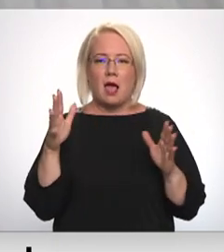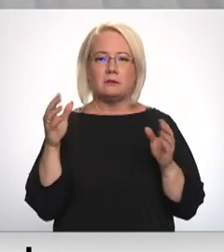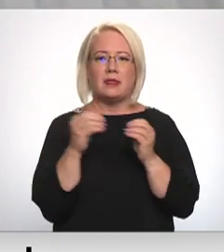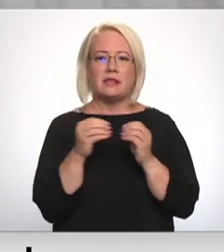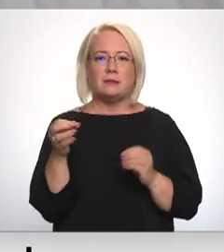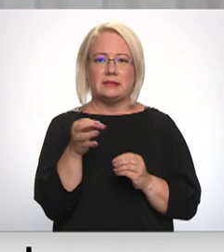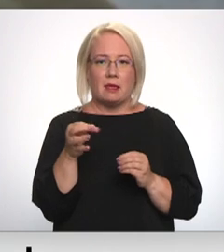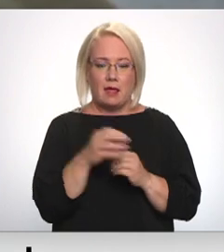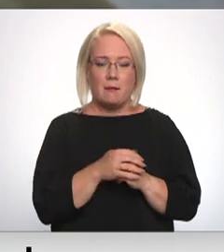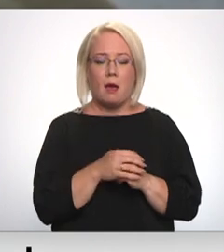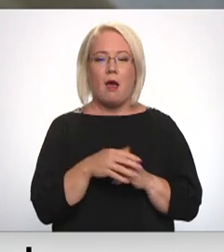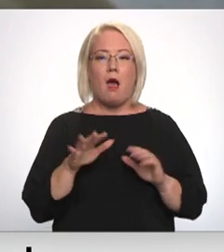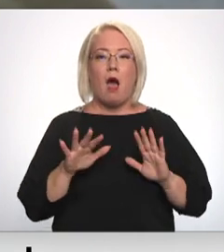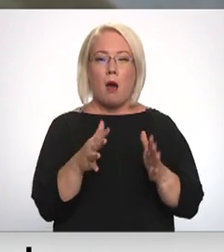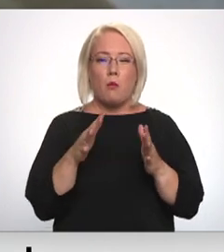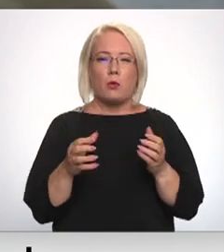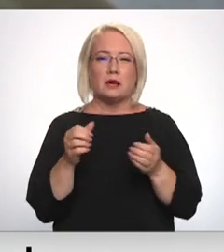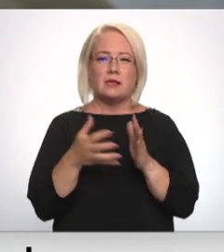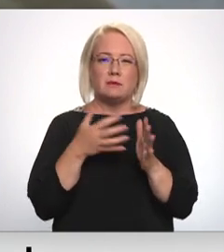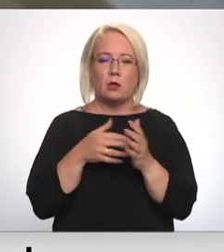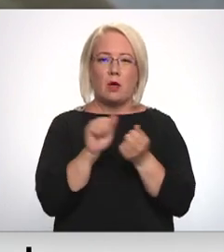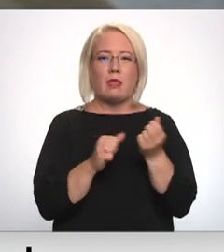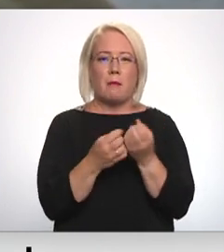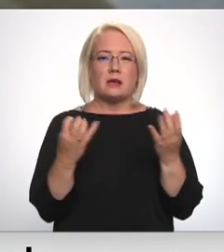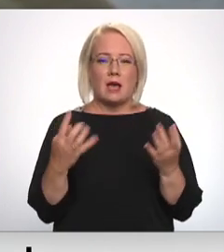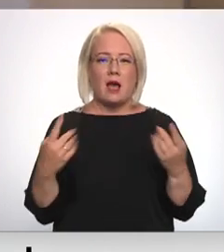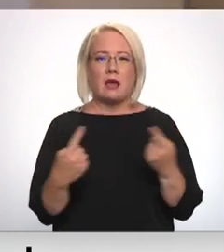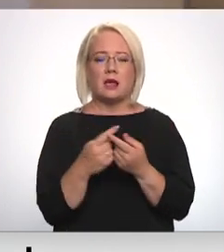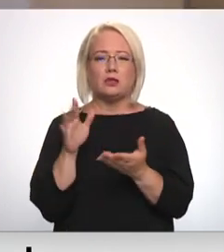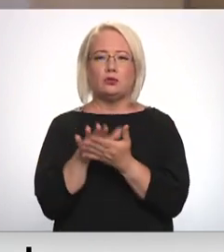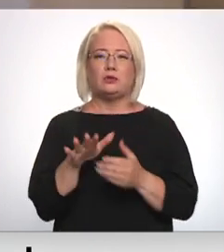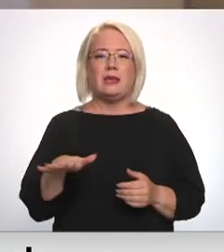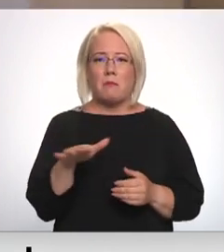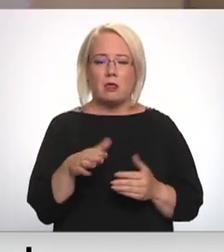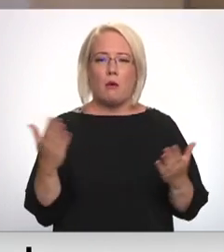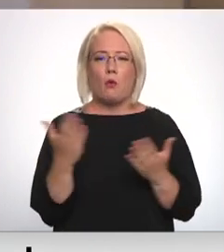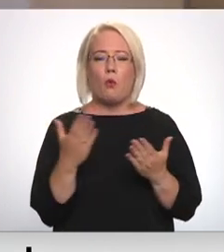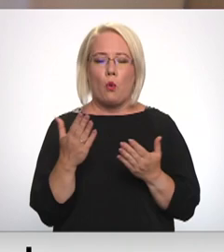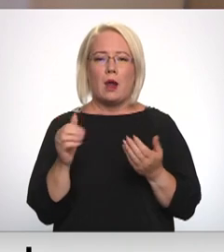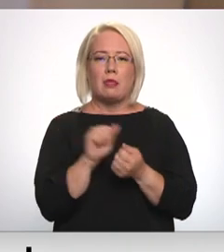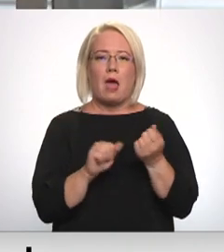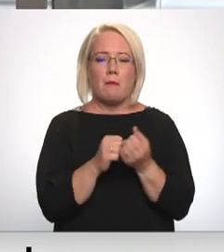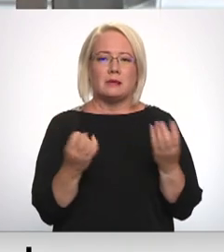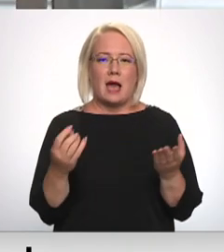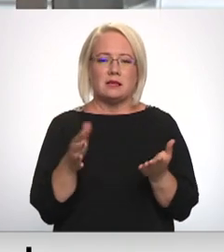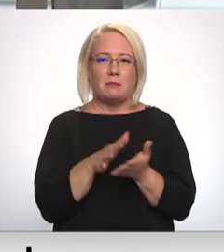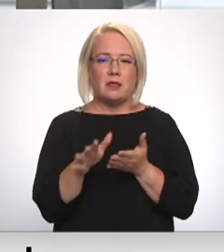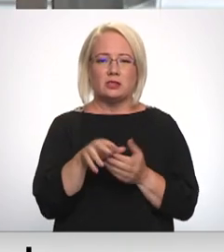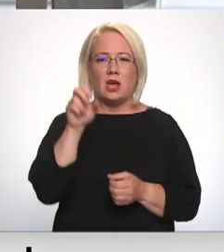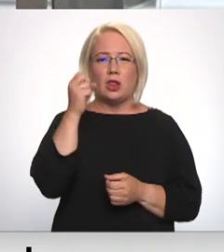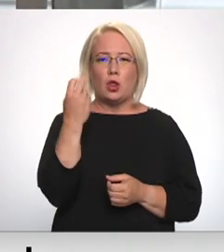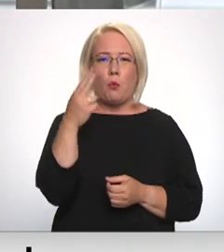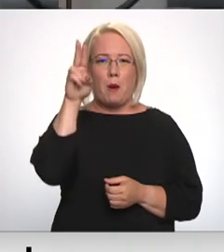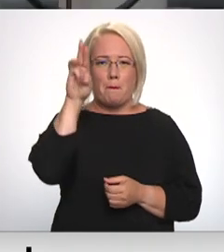Valsts atbalsts par apkurē izmantojamo dabas gāzes attieksies uz mājas saimniecībām, kurās dabas gāzes vidējais ik mēnešu patēriņš 12 mēnešu